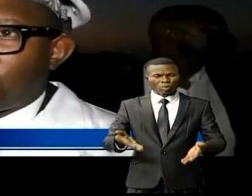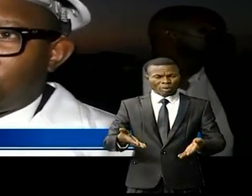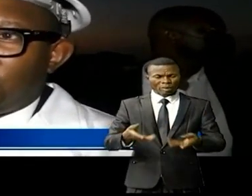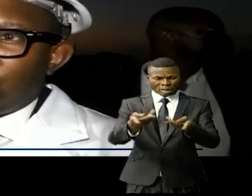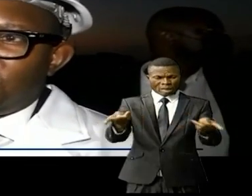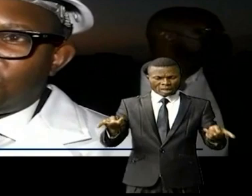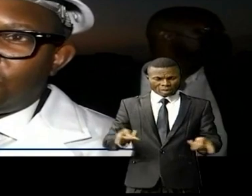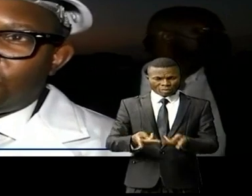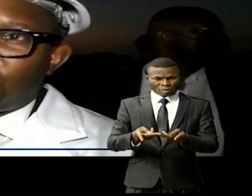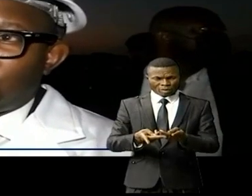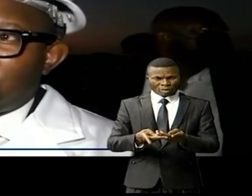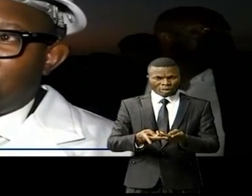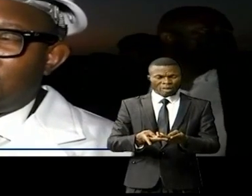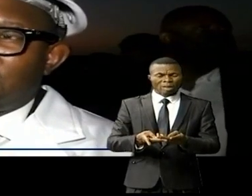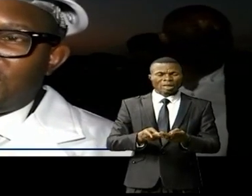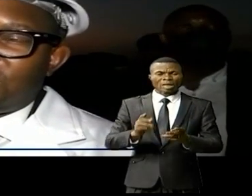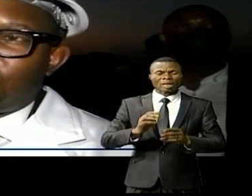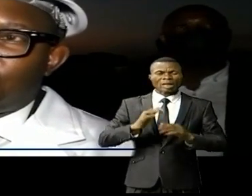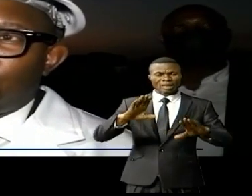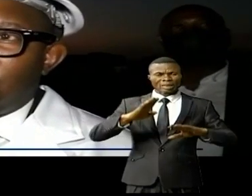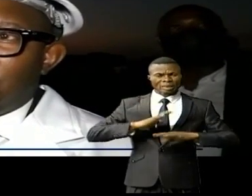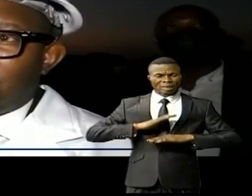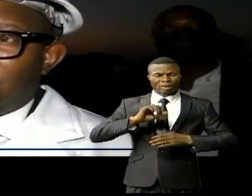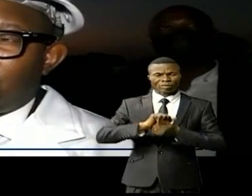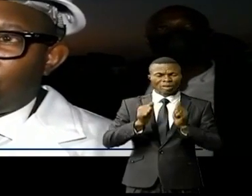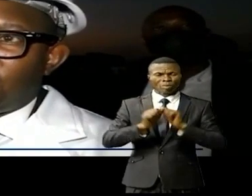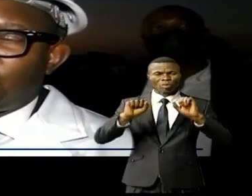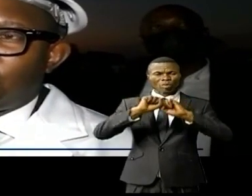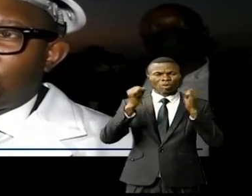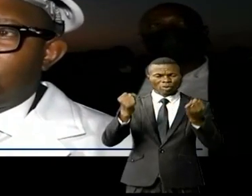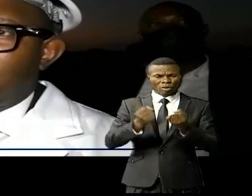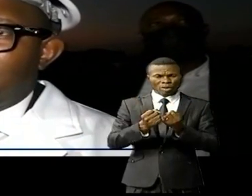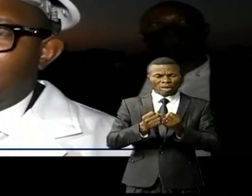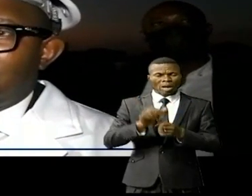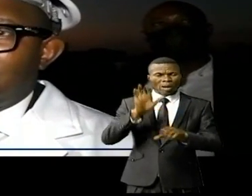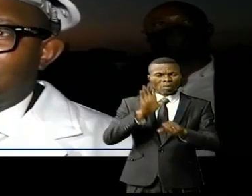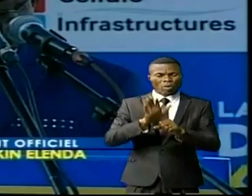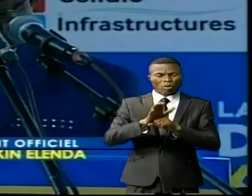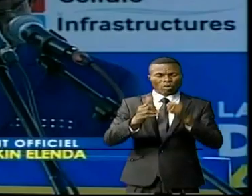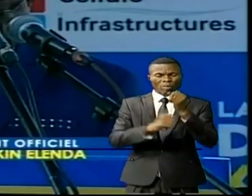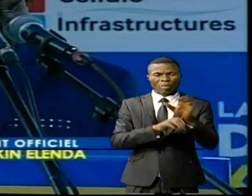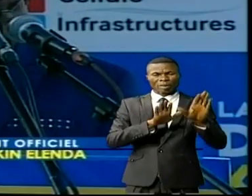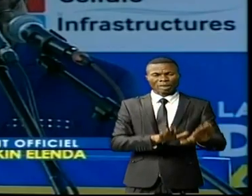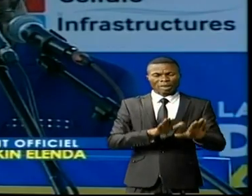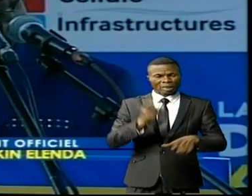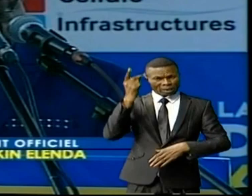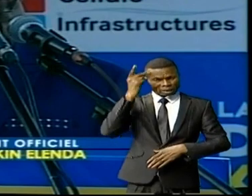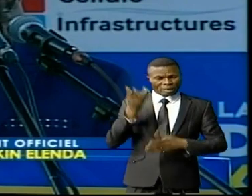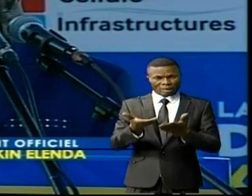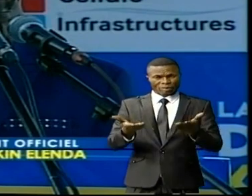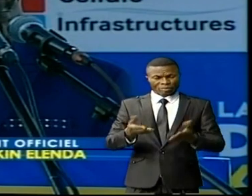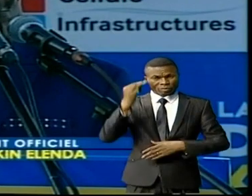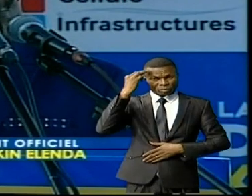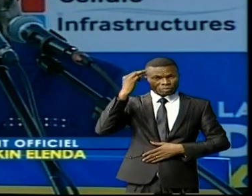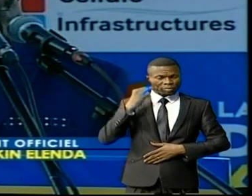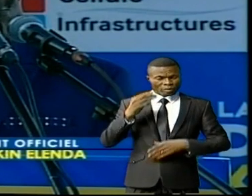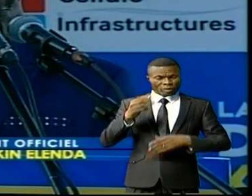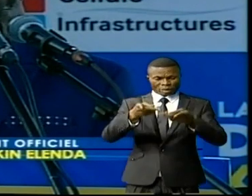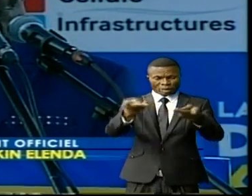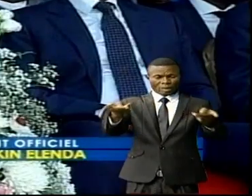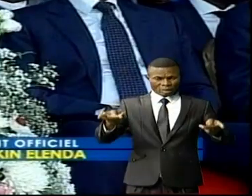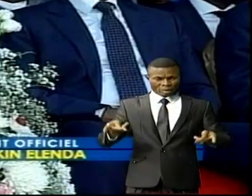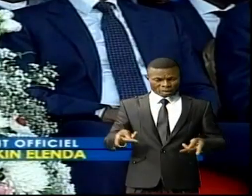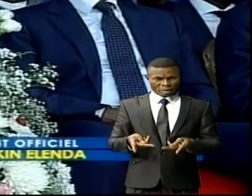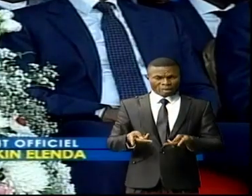répondre à une question sociale qui est très attendue par la population ici à Kinshasa. Pour les ministres de l'Urbanisme et Habitat, Pius